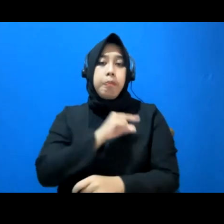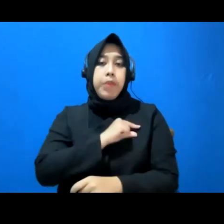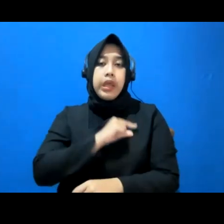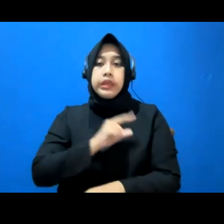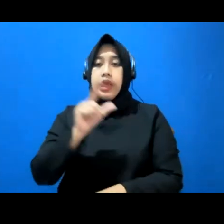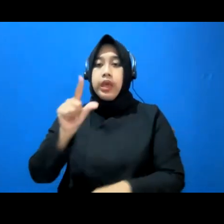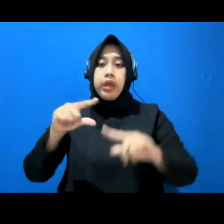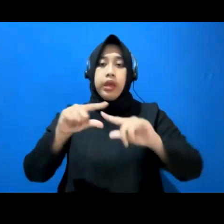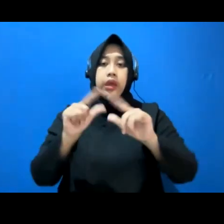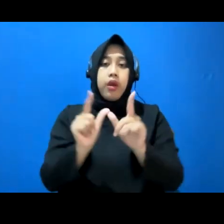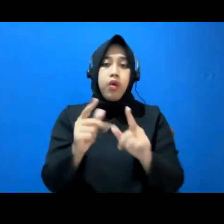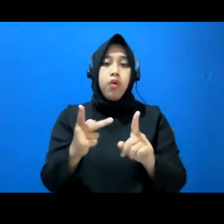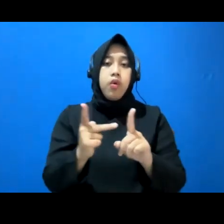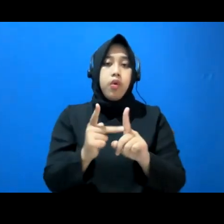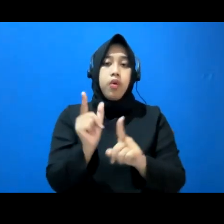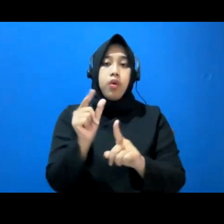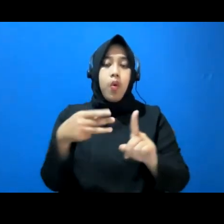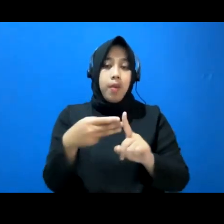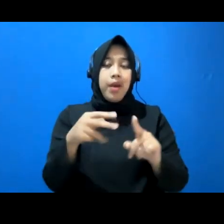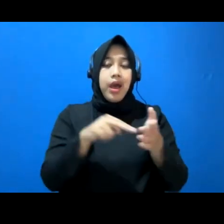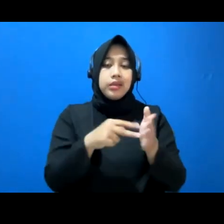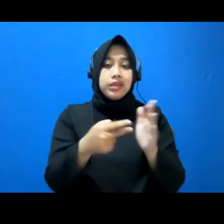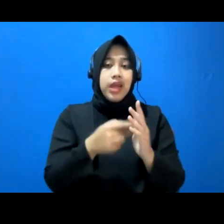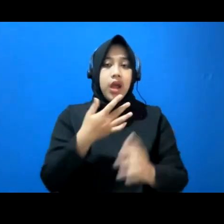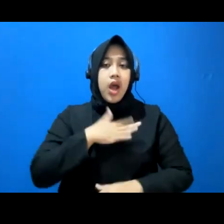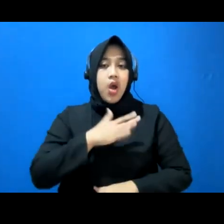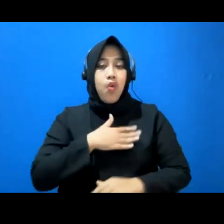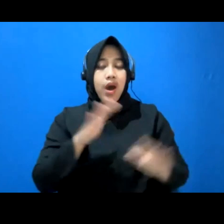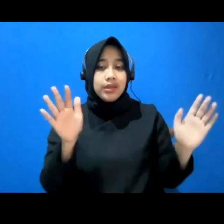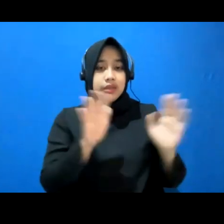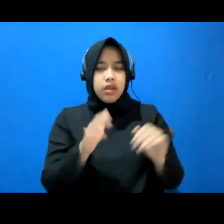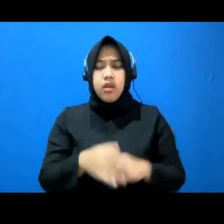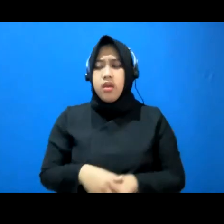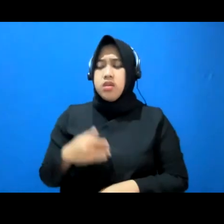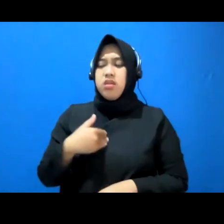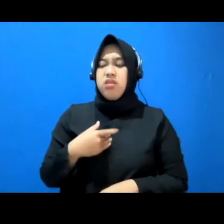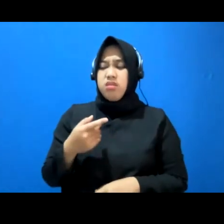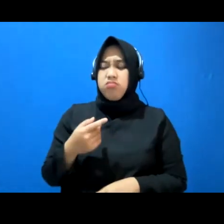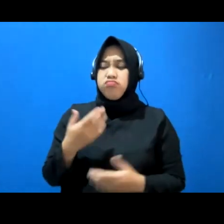Artinya enggak ada lagi kekhawatiran saya ini cuma jadi bahan praktek.